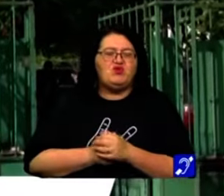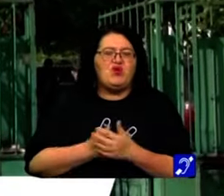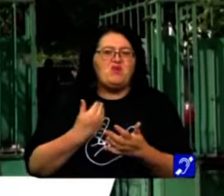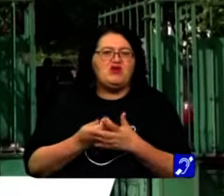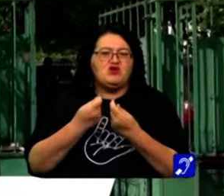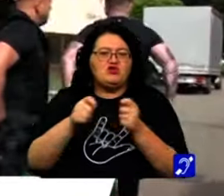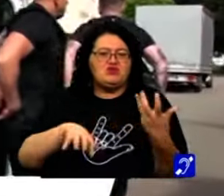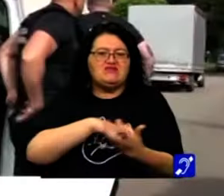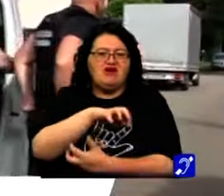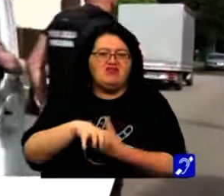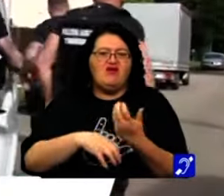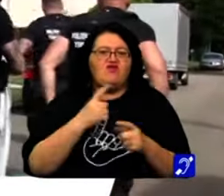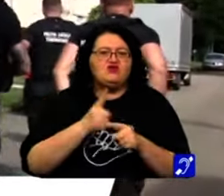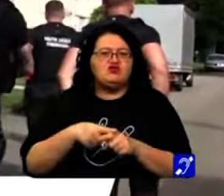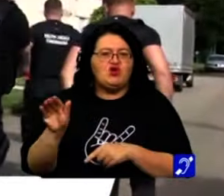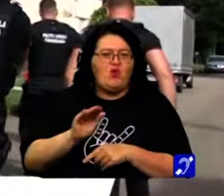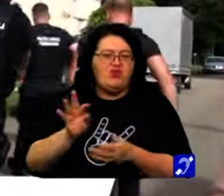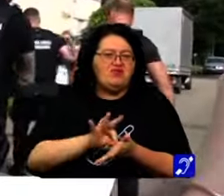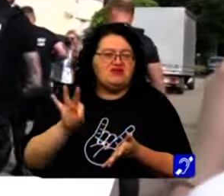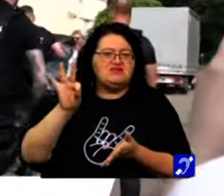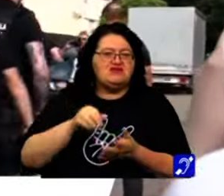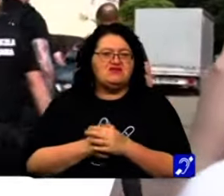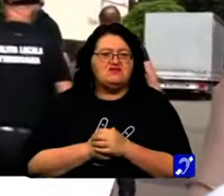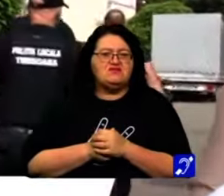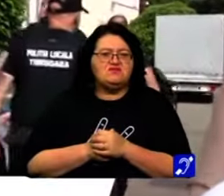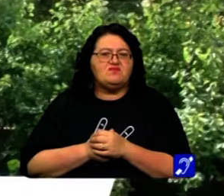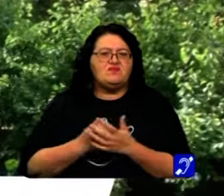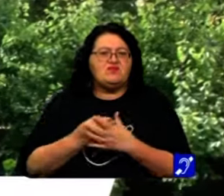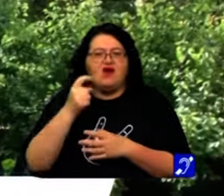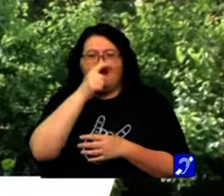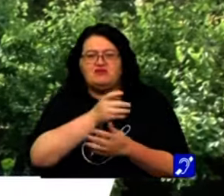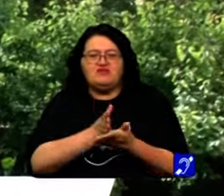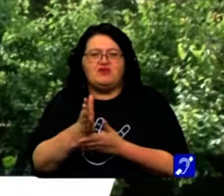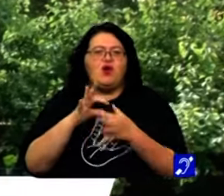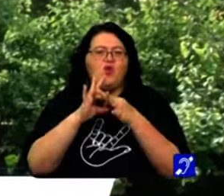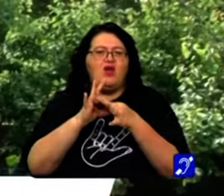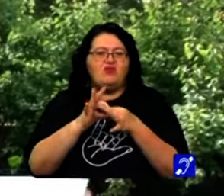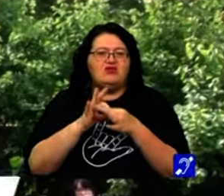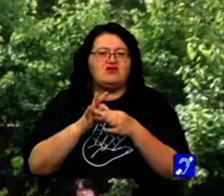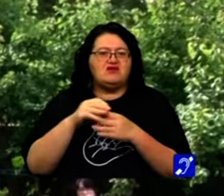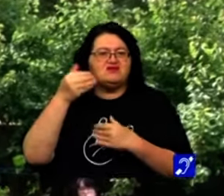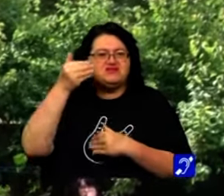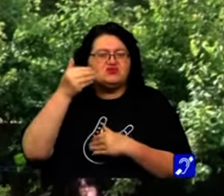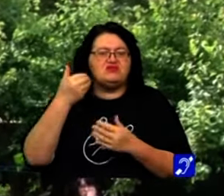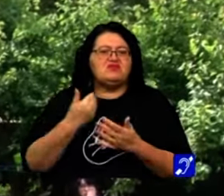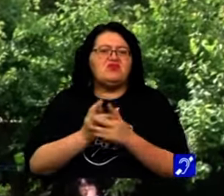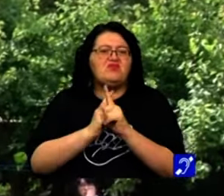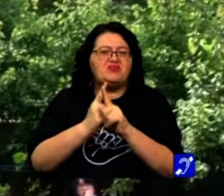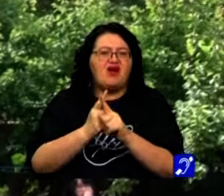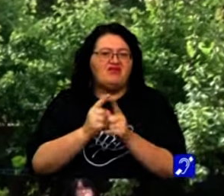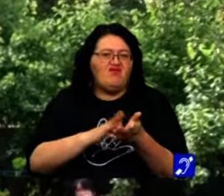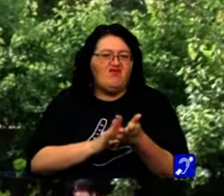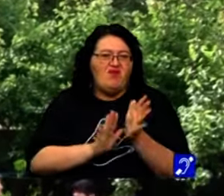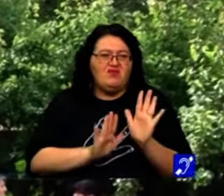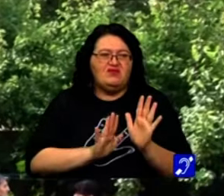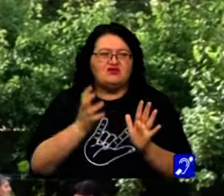pentru că în tot scandalul au fost implicati și minori. Ce lipsăște și ce a lipsit întotdeauna e o colaborare interinstituțională. Practic, genul acesta de